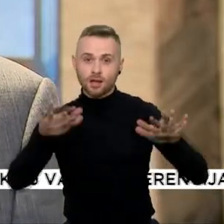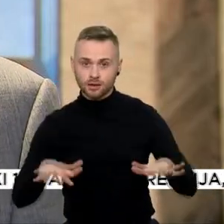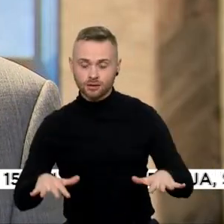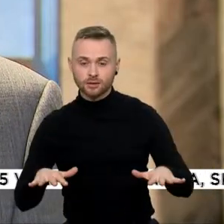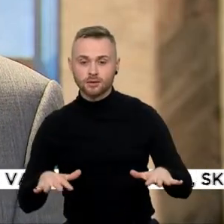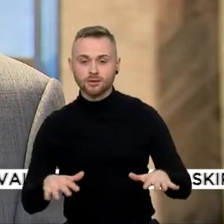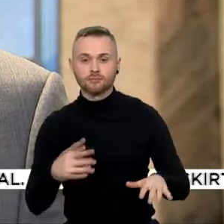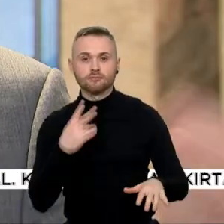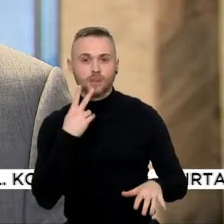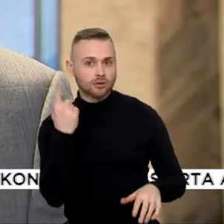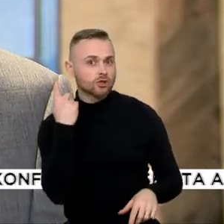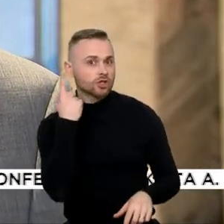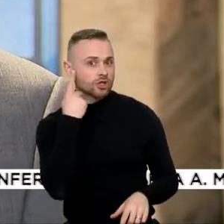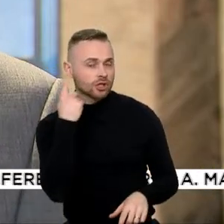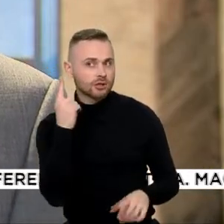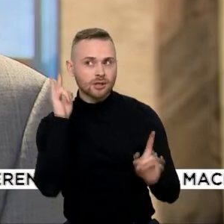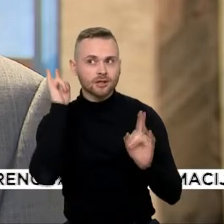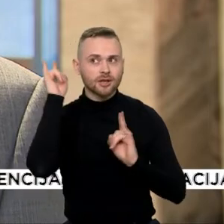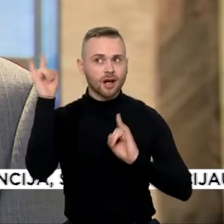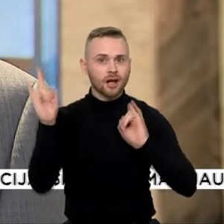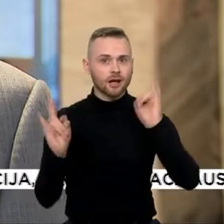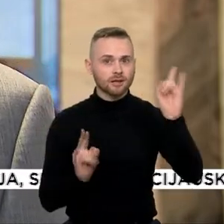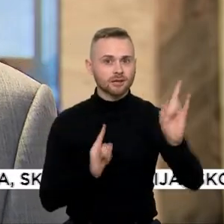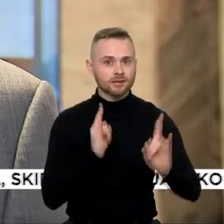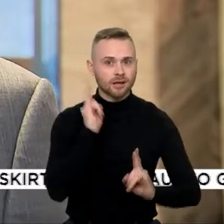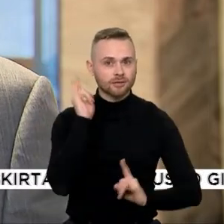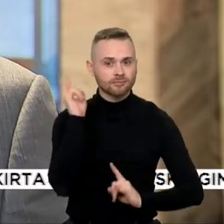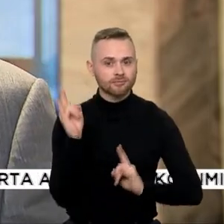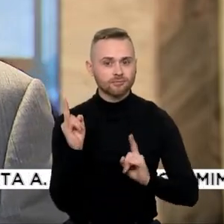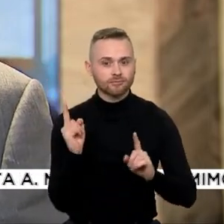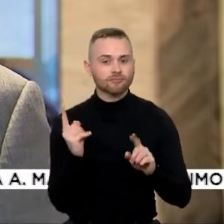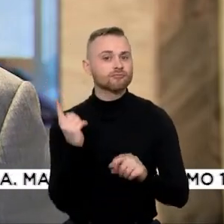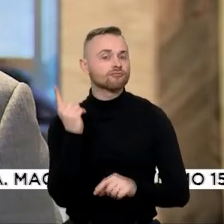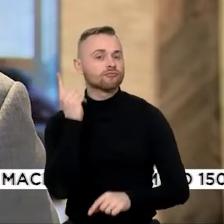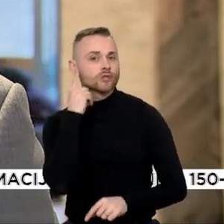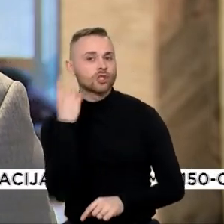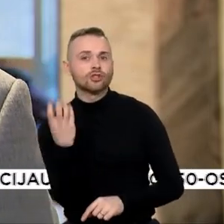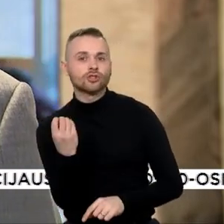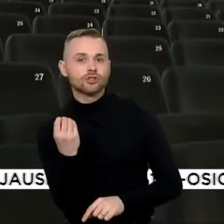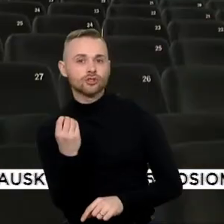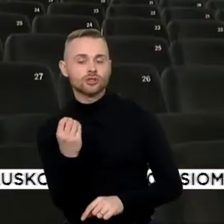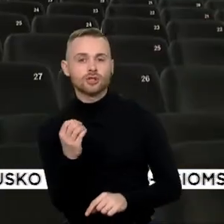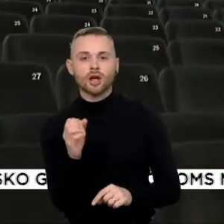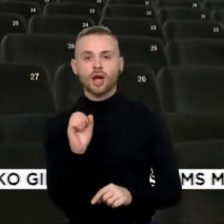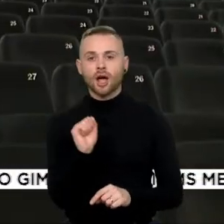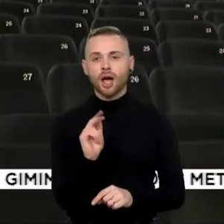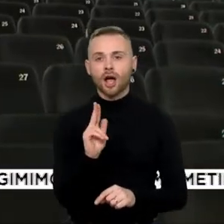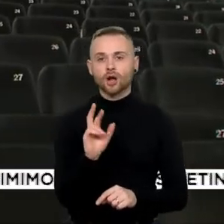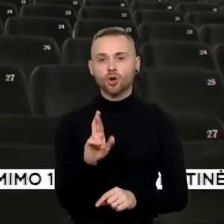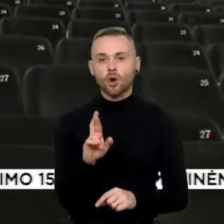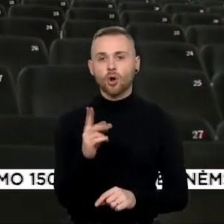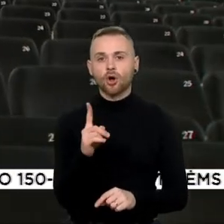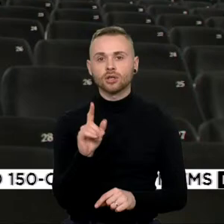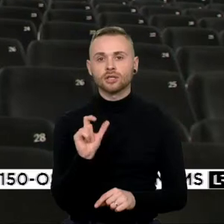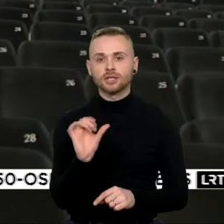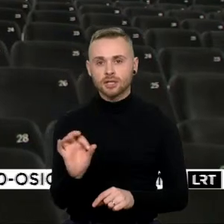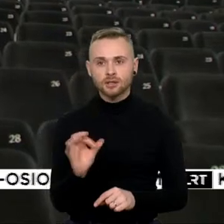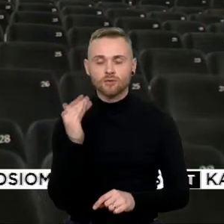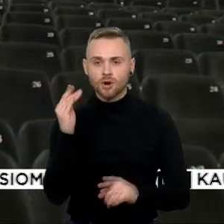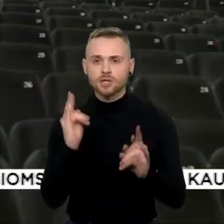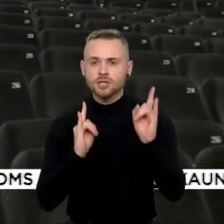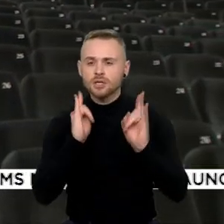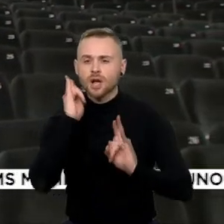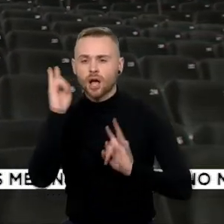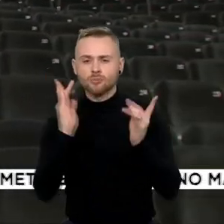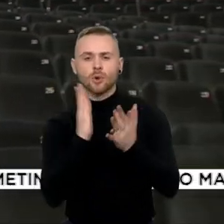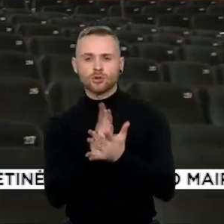mes girdim garsą, mes girdim akordus ir tai skamba. Ir koncertinėje